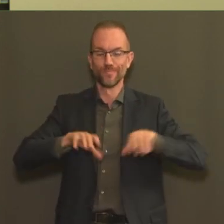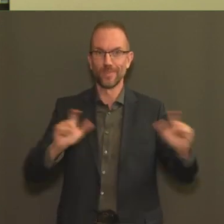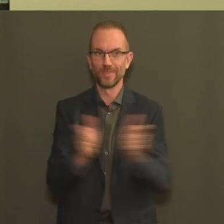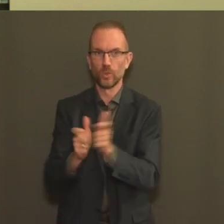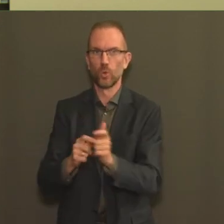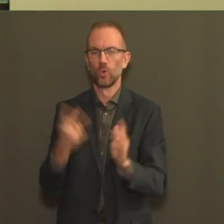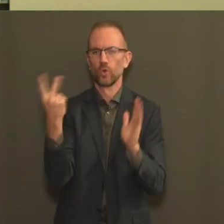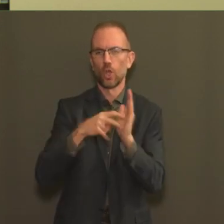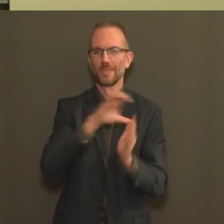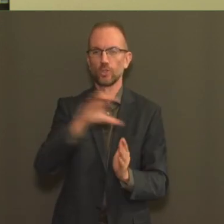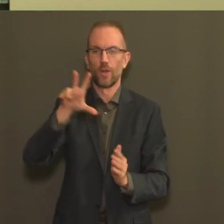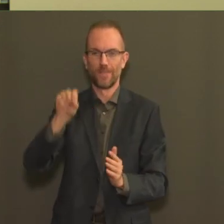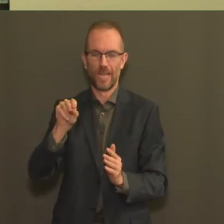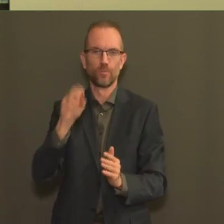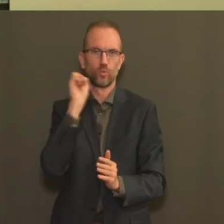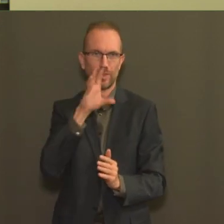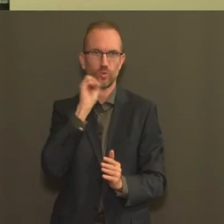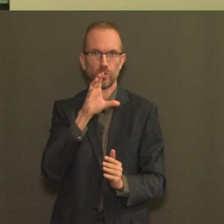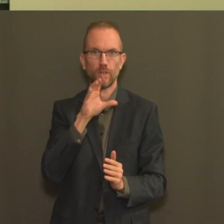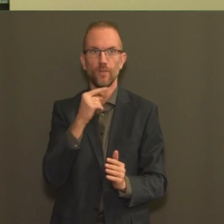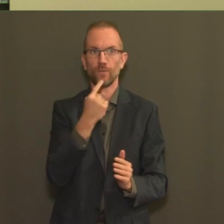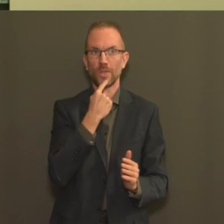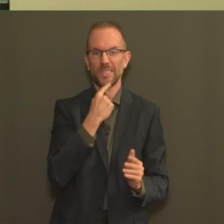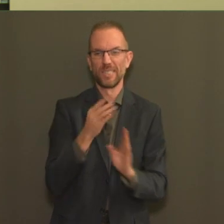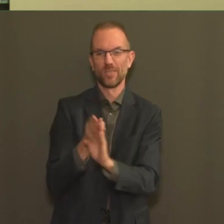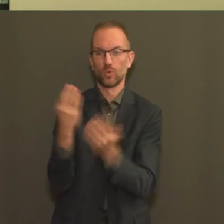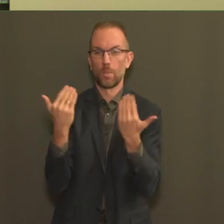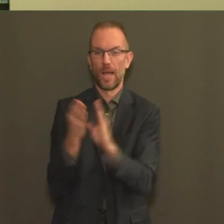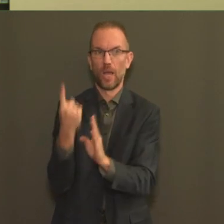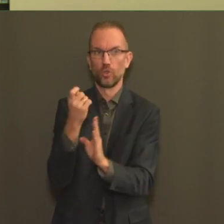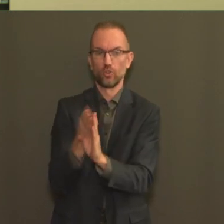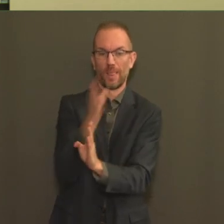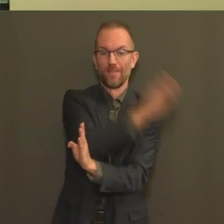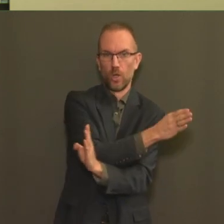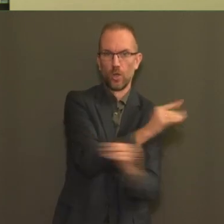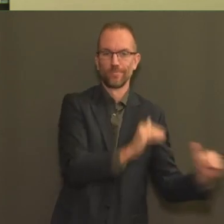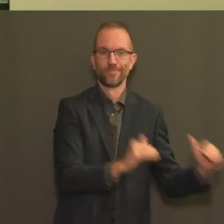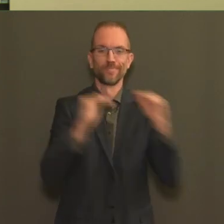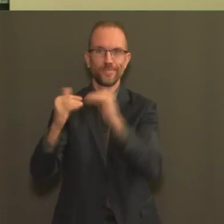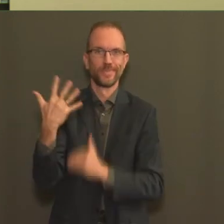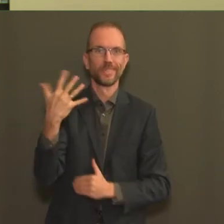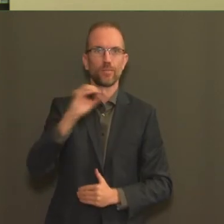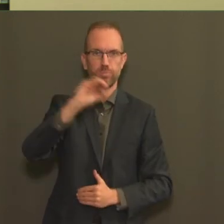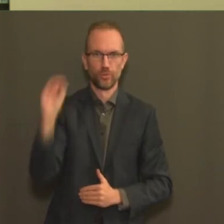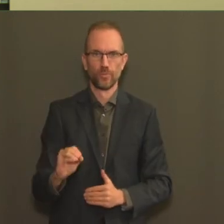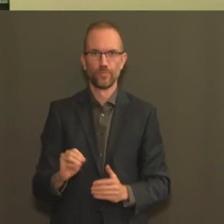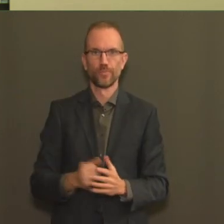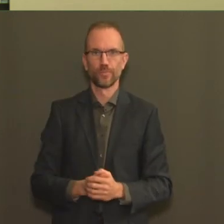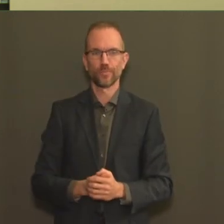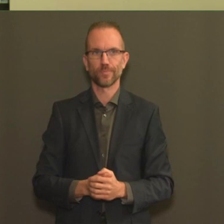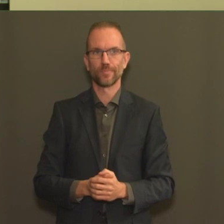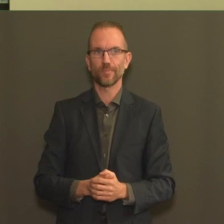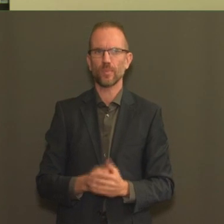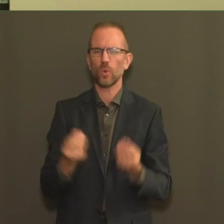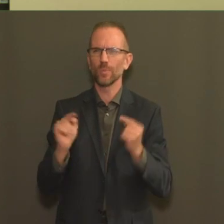augmentation de 5% par rapport à la moyenne de la semaine qui précède. Cette augmentation est présente sur l